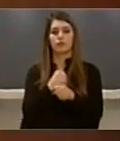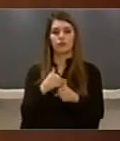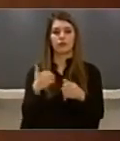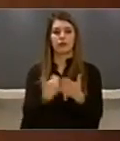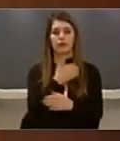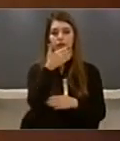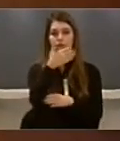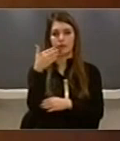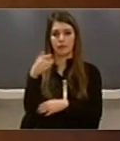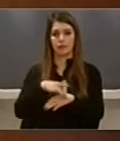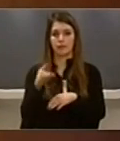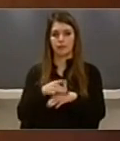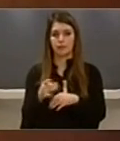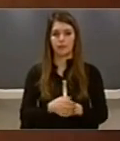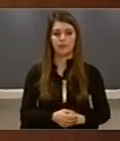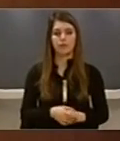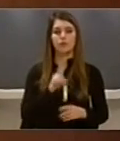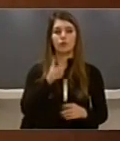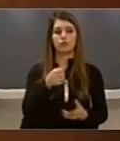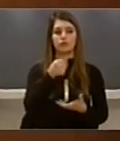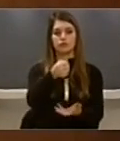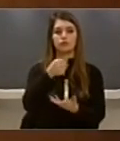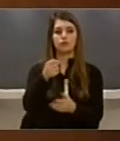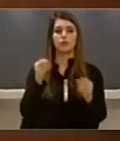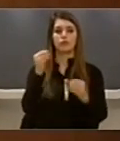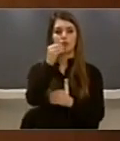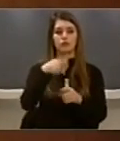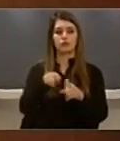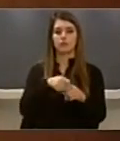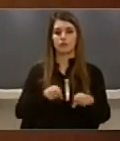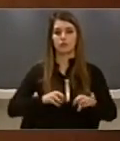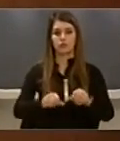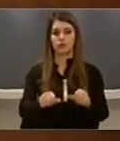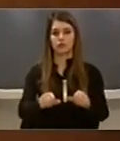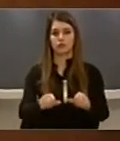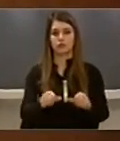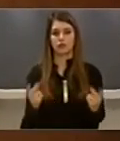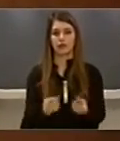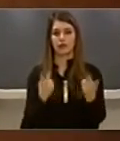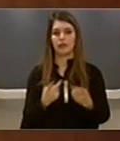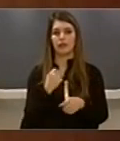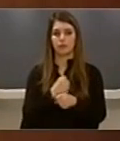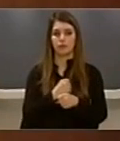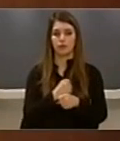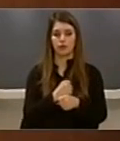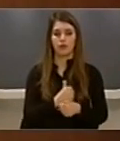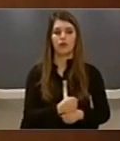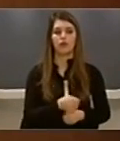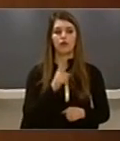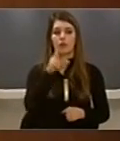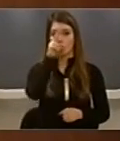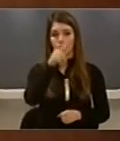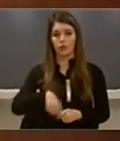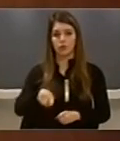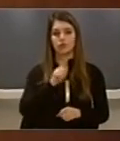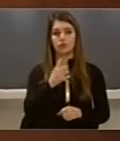punës Ndaria e sa më shumë grantëve Qeveritare për investime në buqësi Ndërmarja e masave Nga organët e rendet Kundër